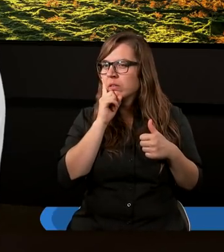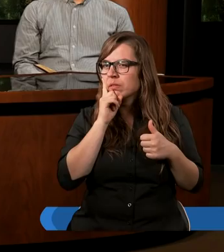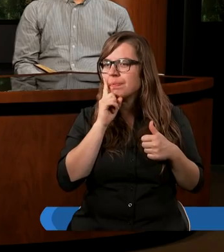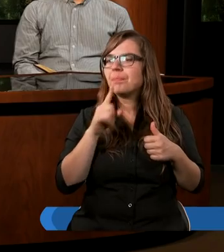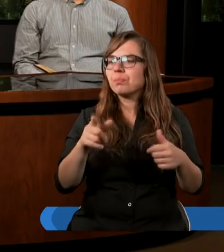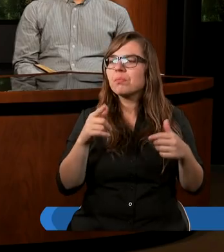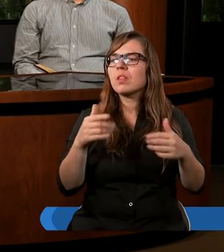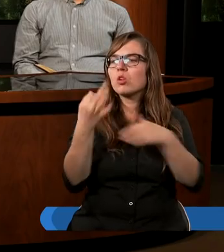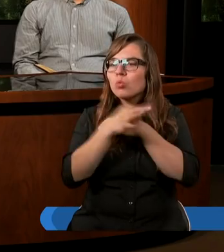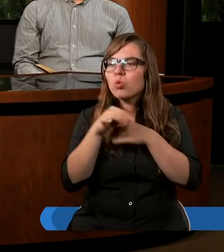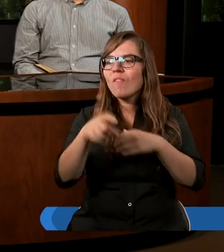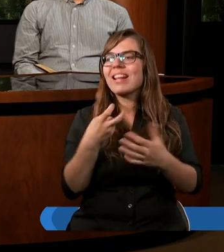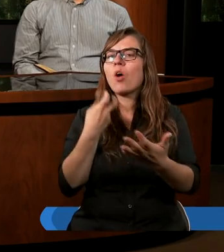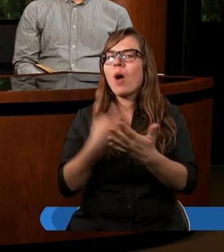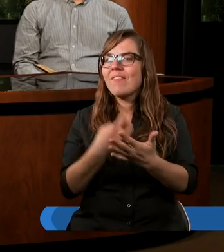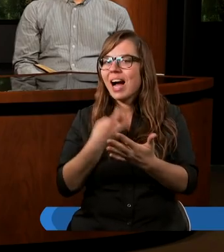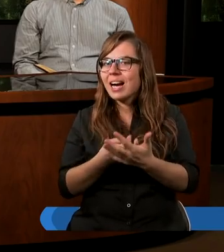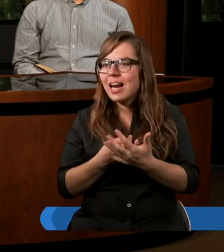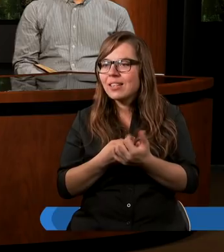wyżywali tą Ewangelię